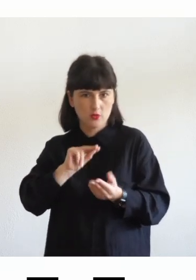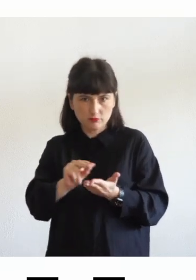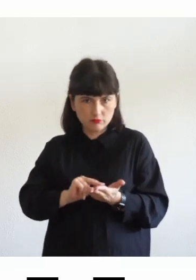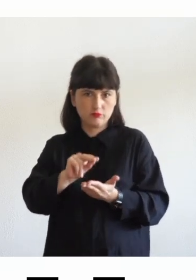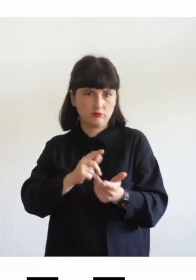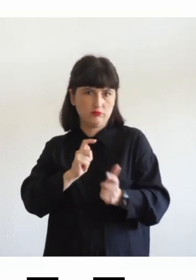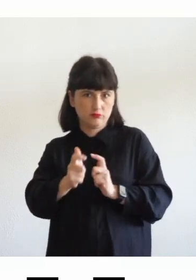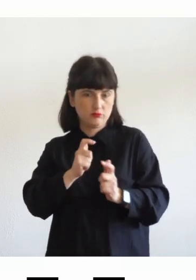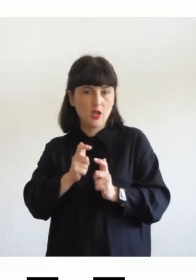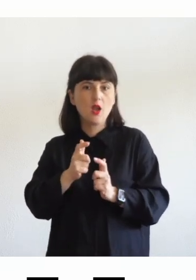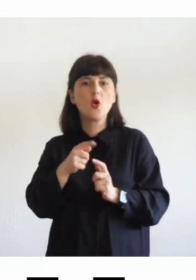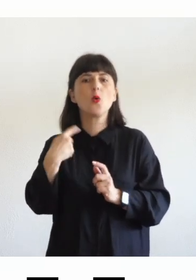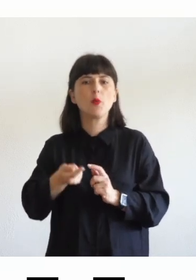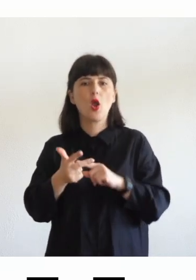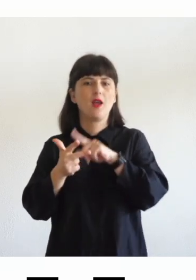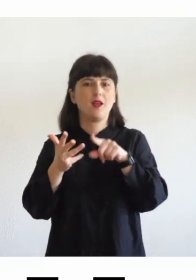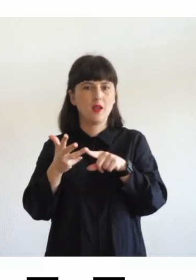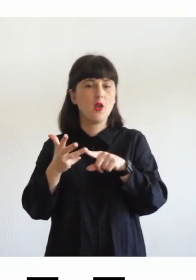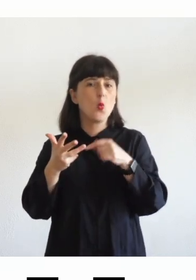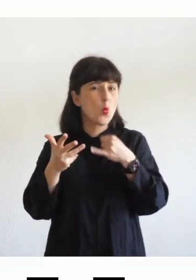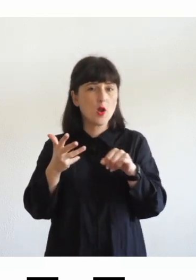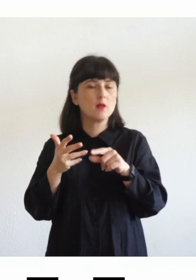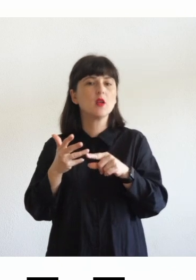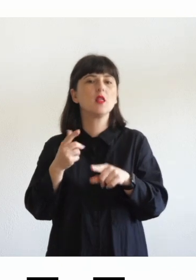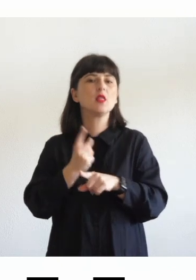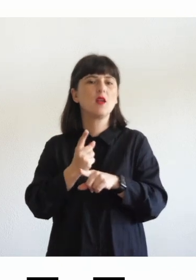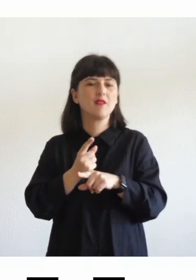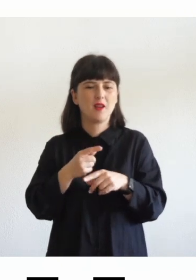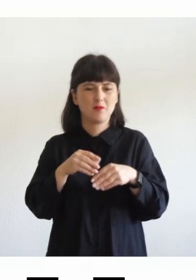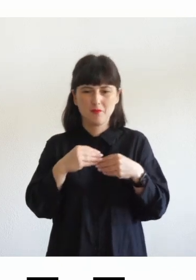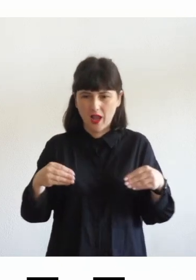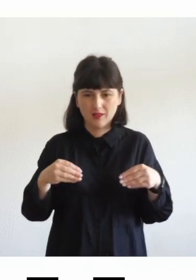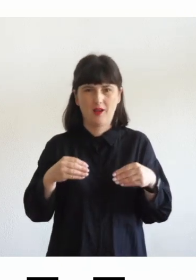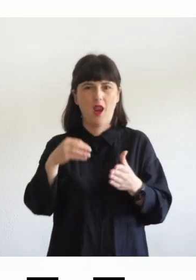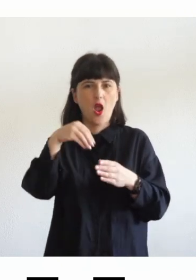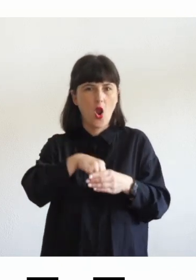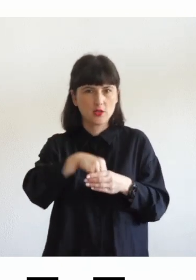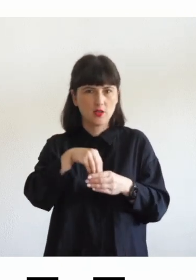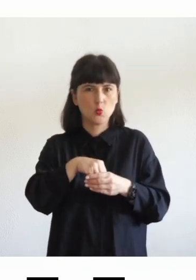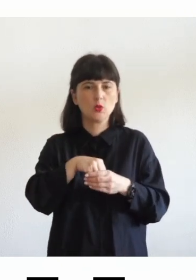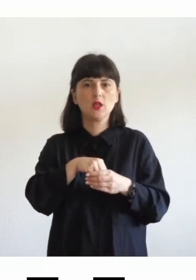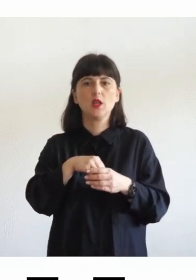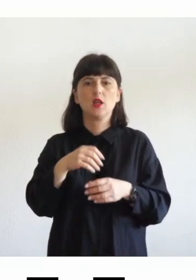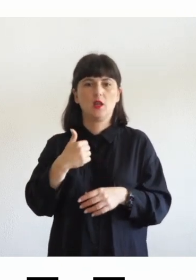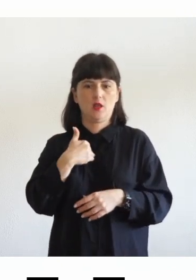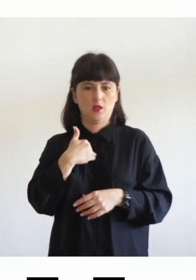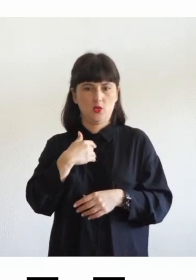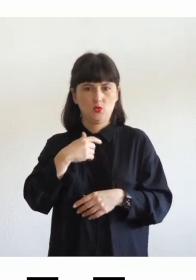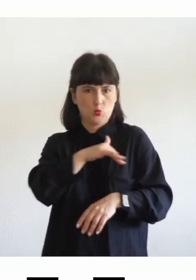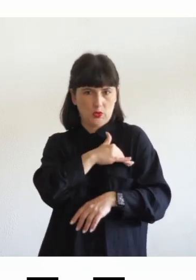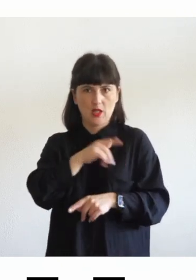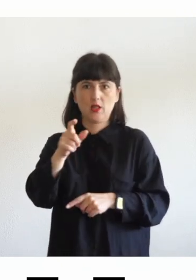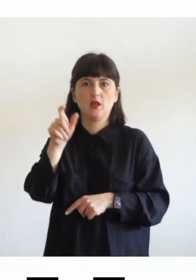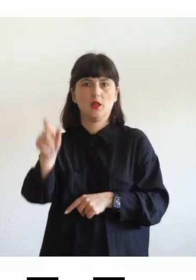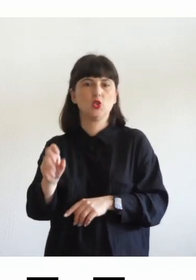ultimo devono poter permettere una condivisione di questi contenuti e di questi materiali fra docente e studenti fra studenti se